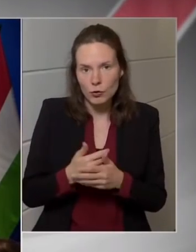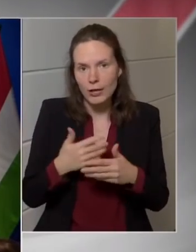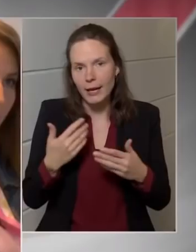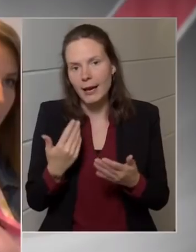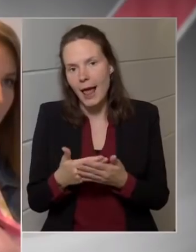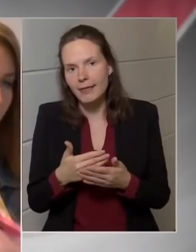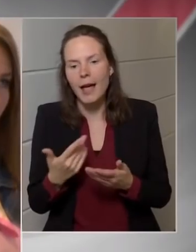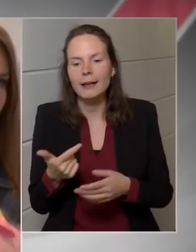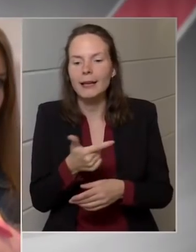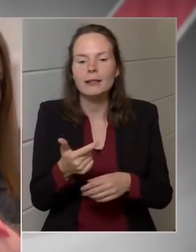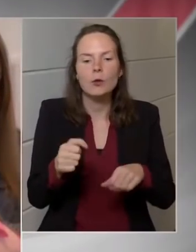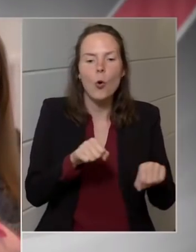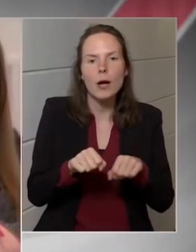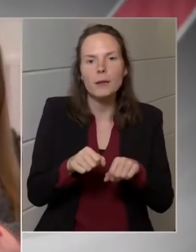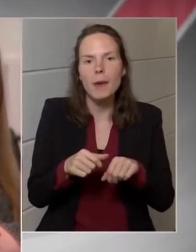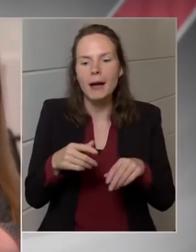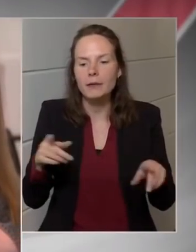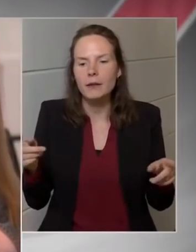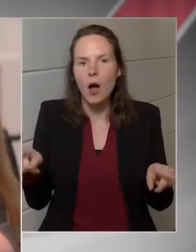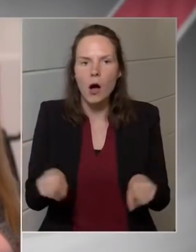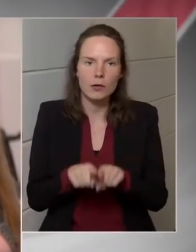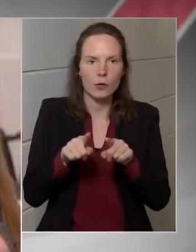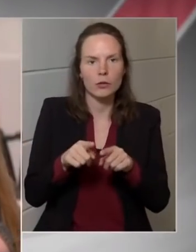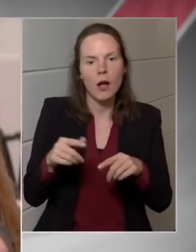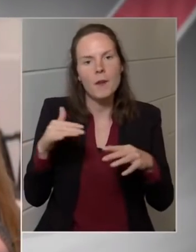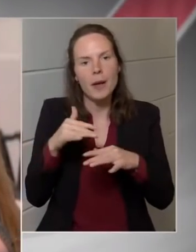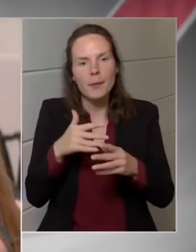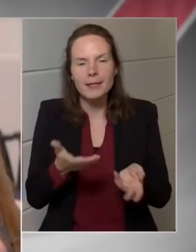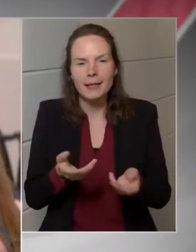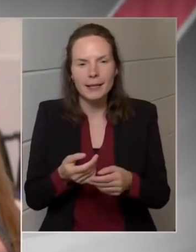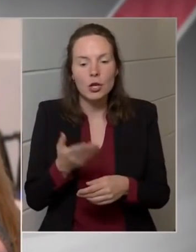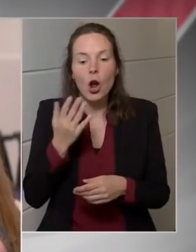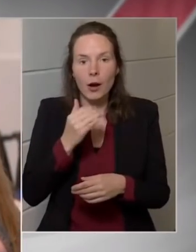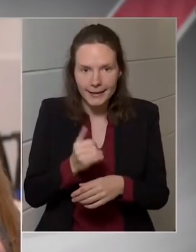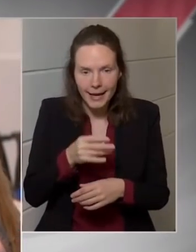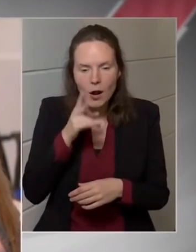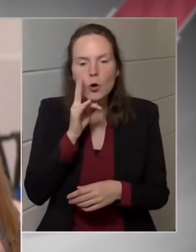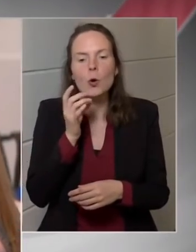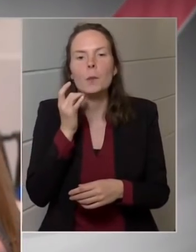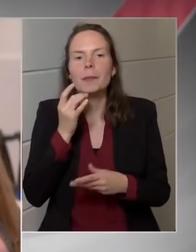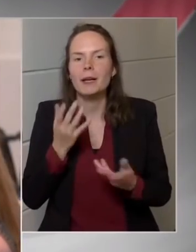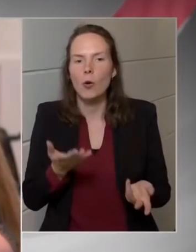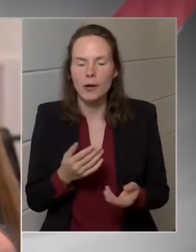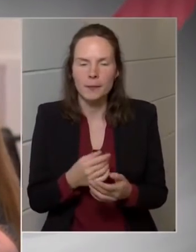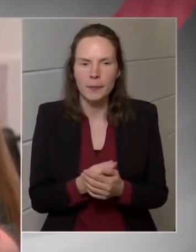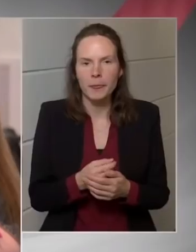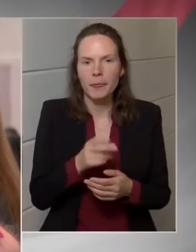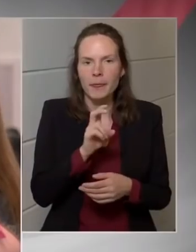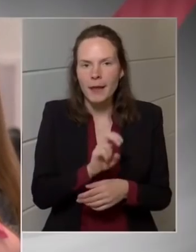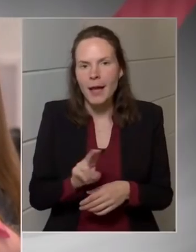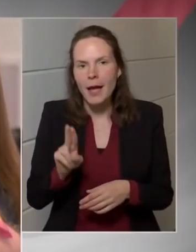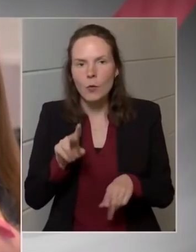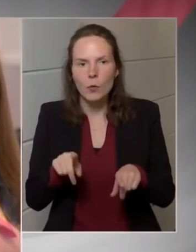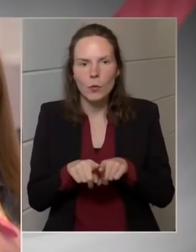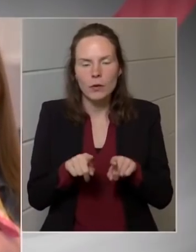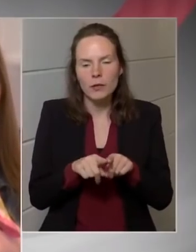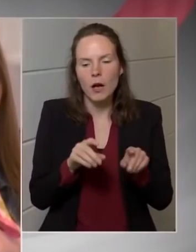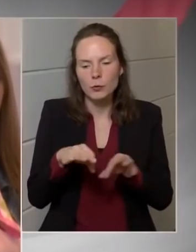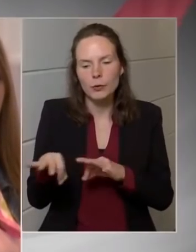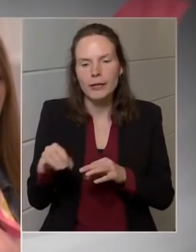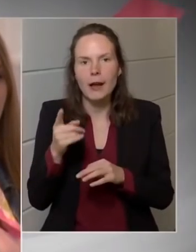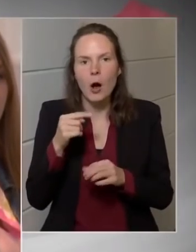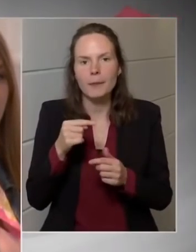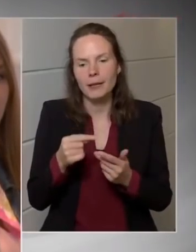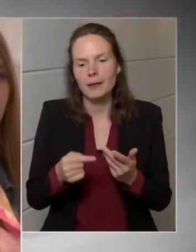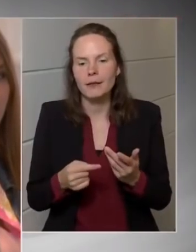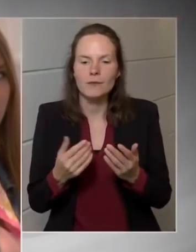Lengyelországi útja. Miként vélekedik erről a kormány? És nem gondolják-e, hogy szükség lenne a két kormány közötti azonnali megbeszélésekre?